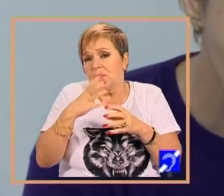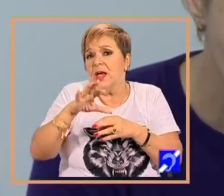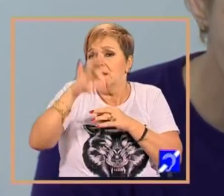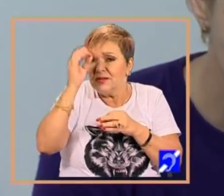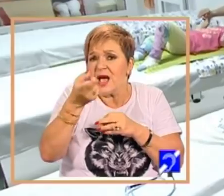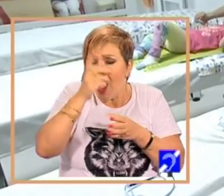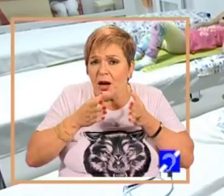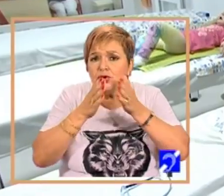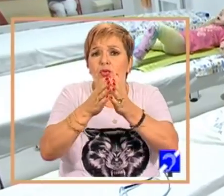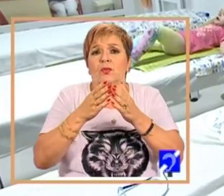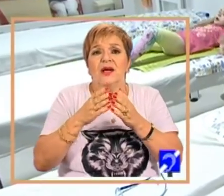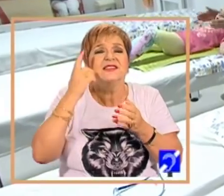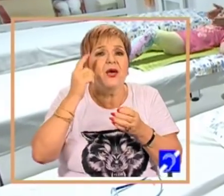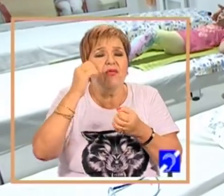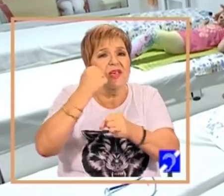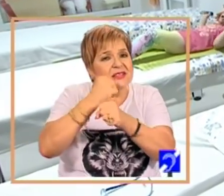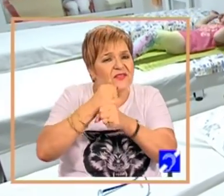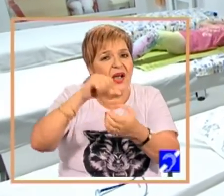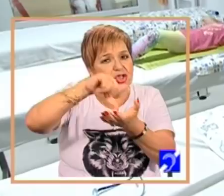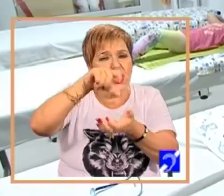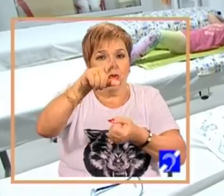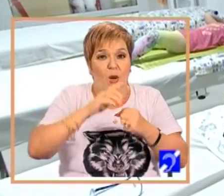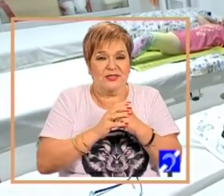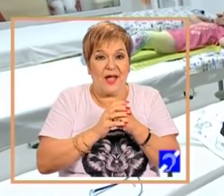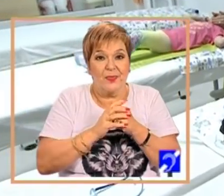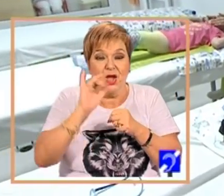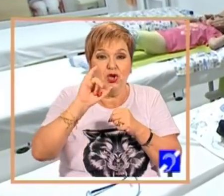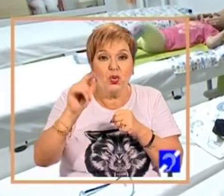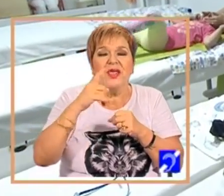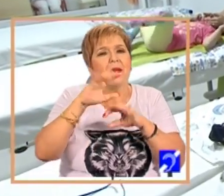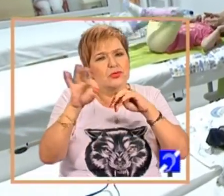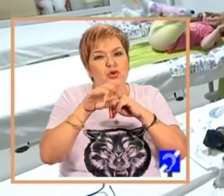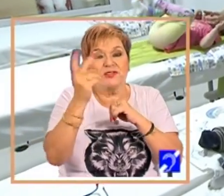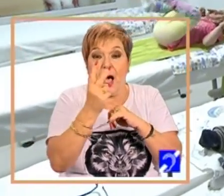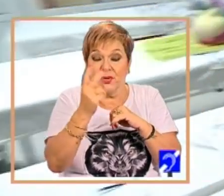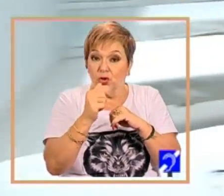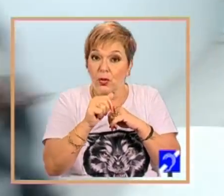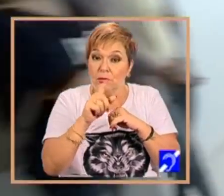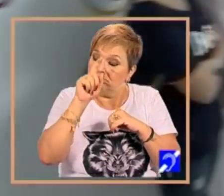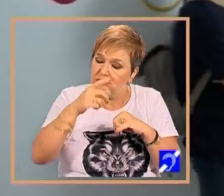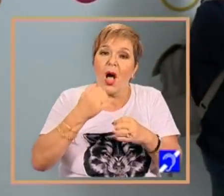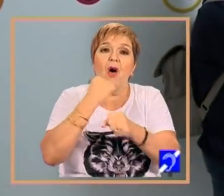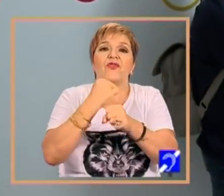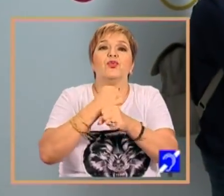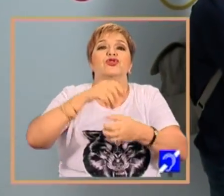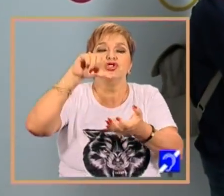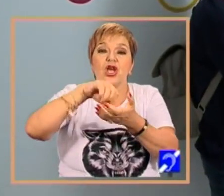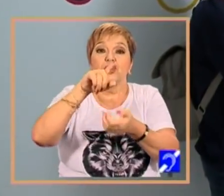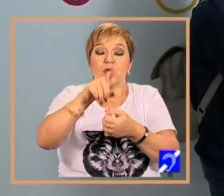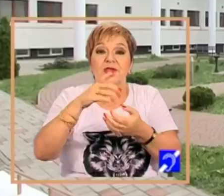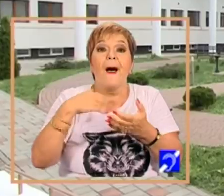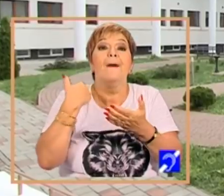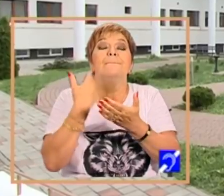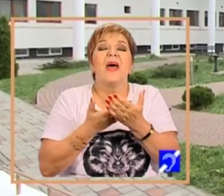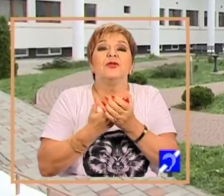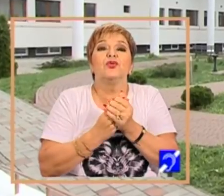convinge să înființeze acest centru. Iulia și Sebastian și-au asumat înființarea acestui centru pentru a da sens